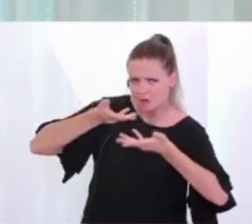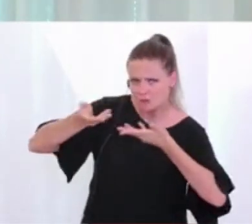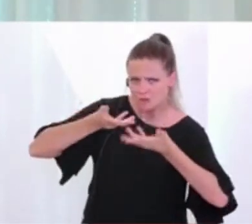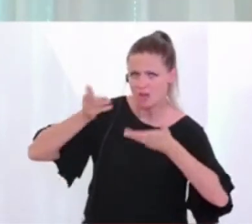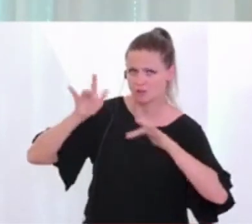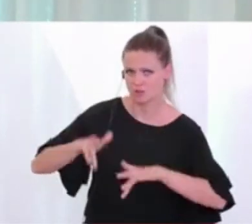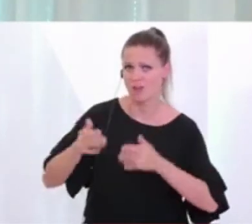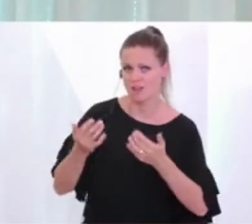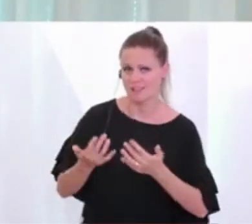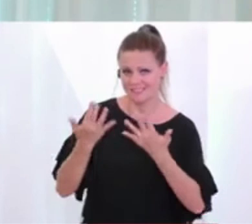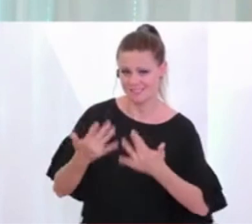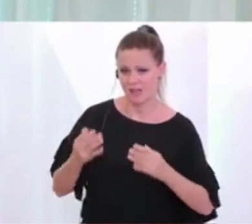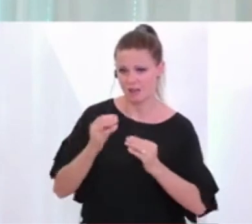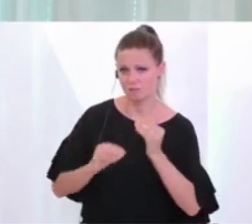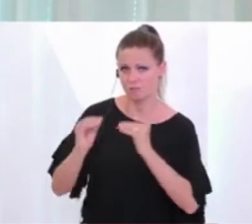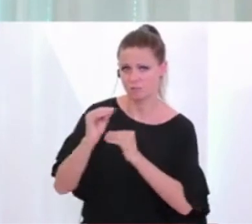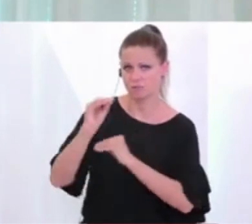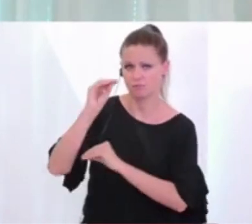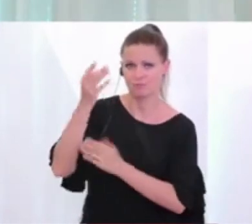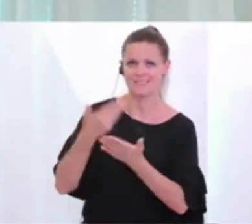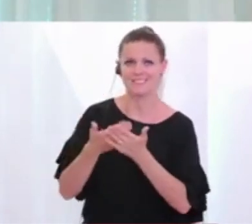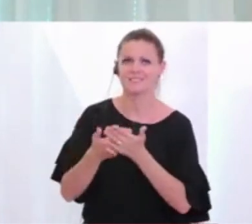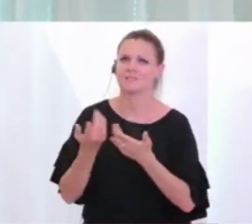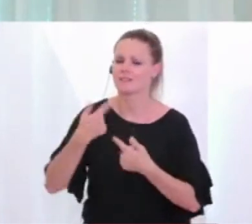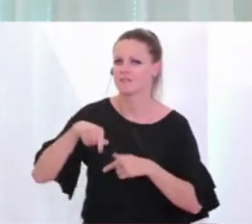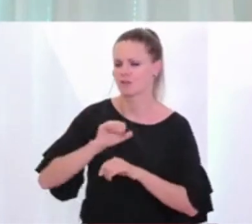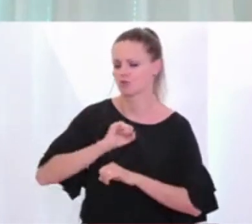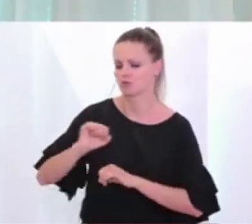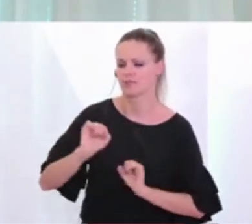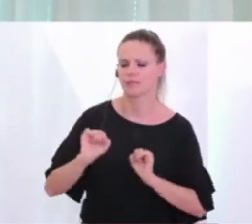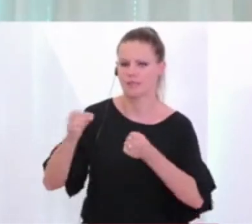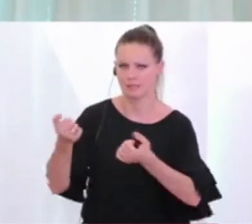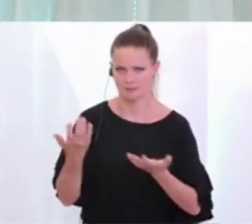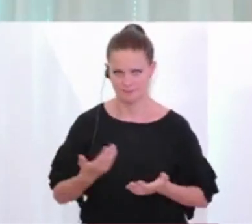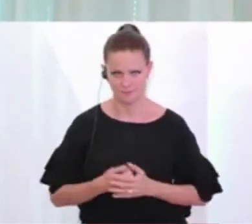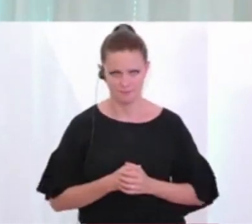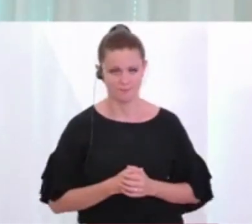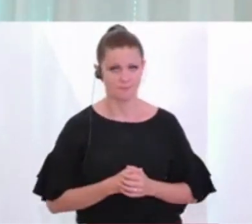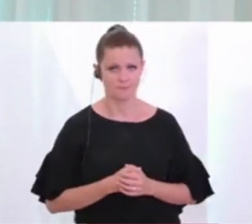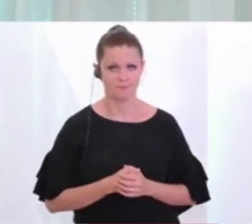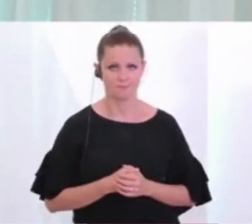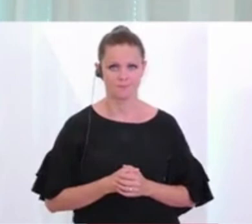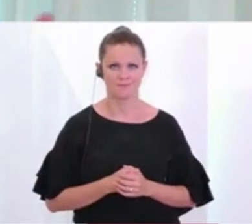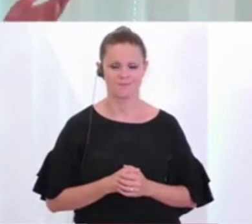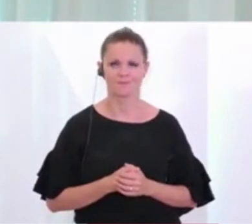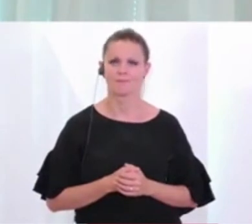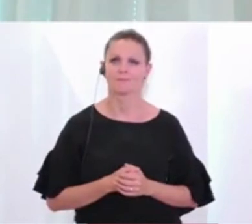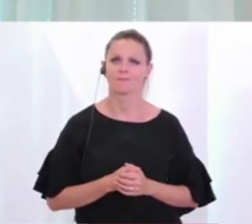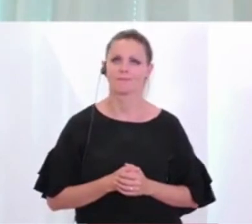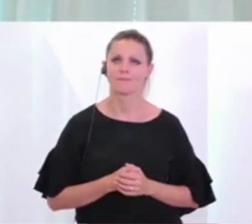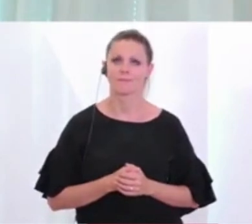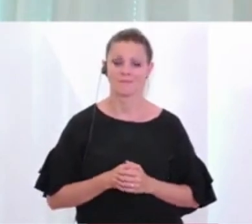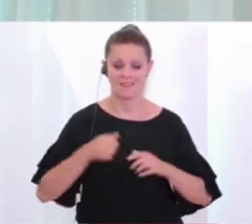dass da Zahlen deutlich nach oben gehen. Und deswegen auch hier die rasche Reaktion, damit wir keine spürbaren